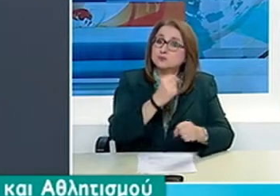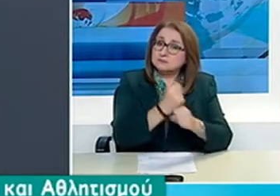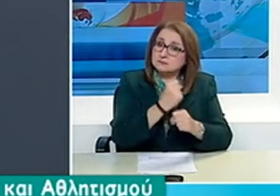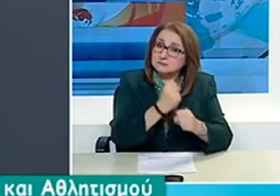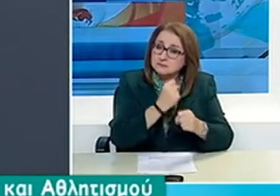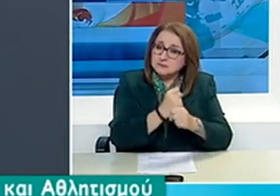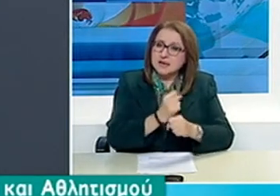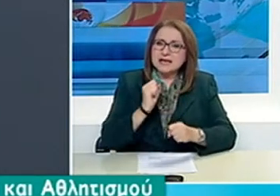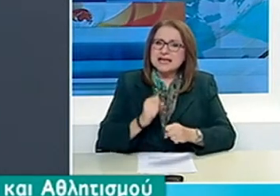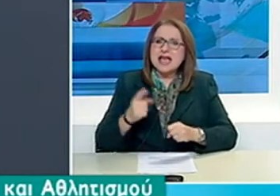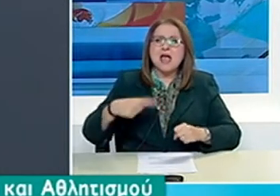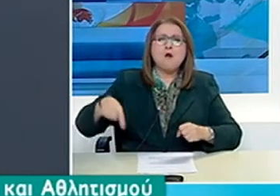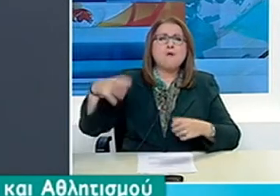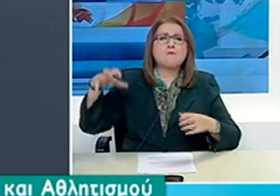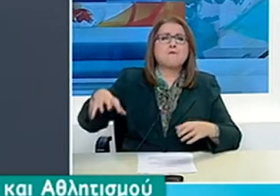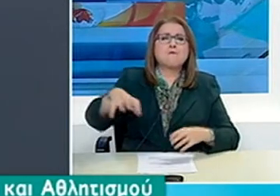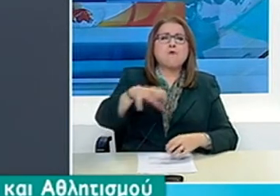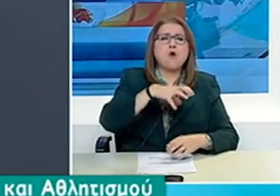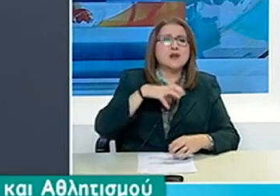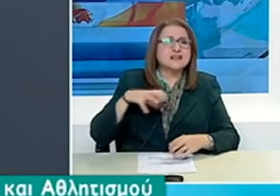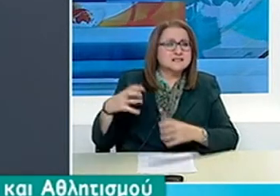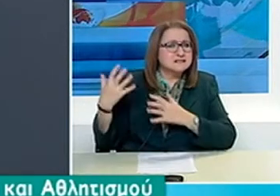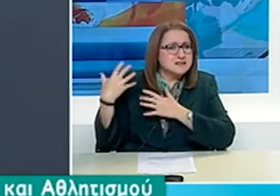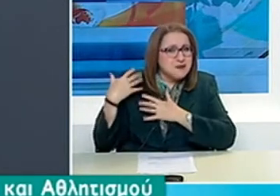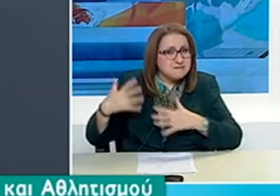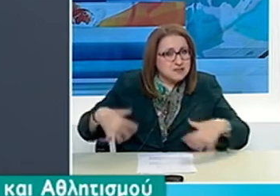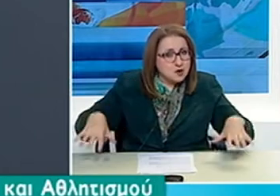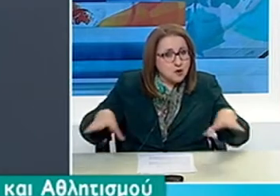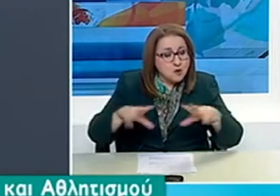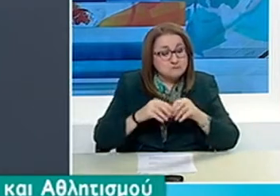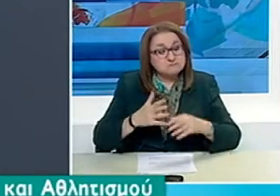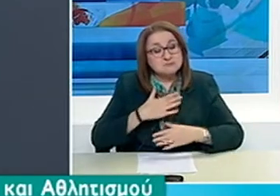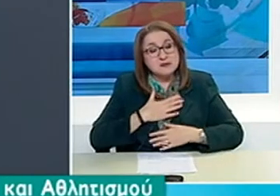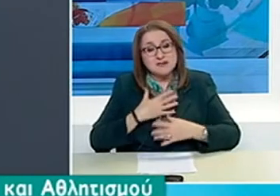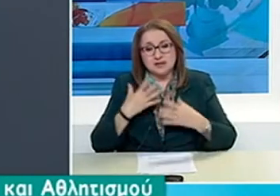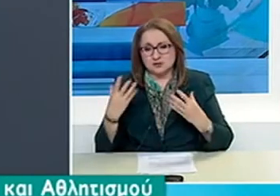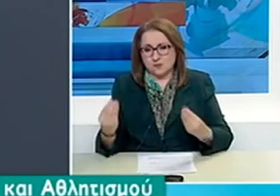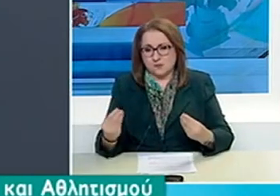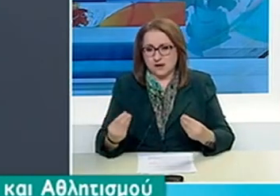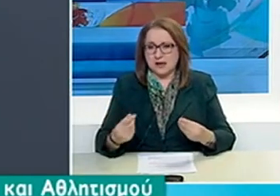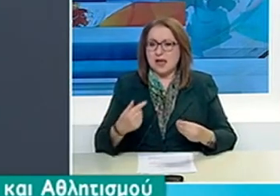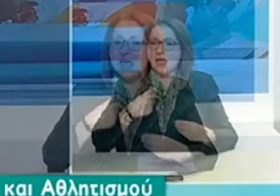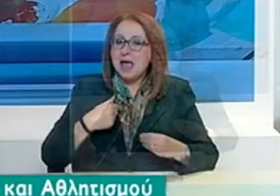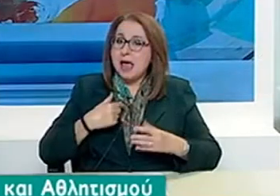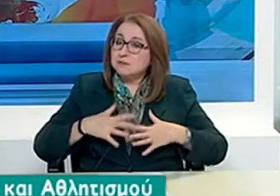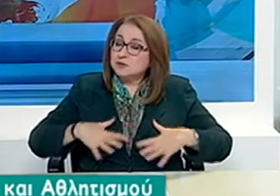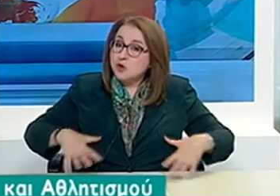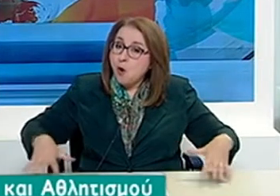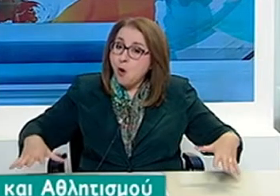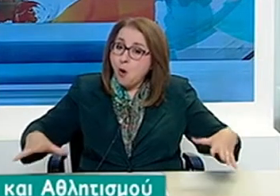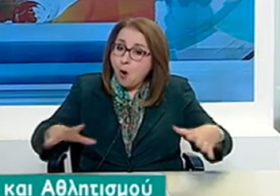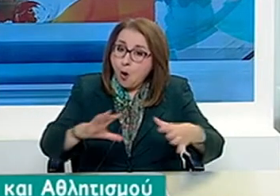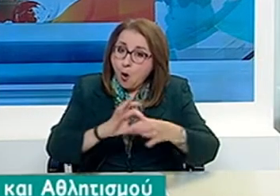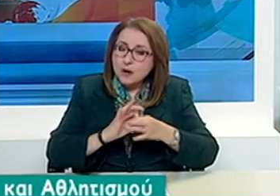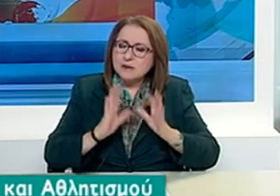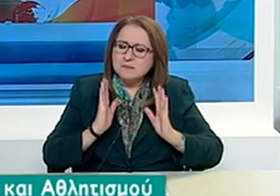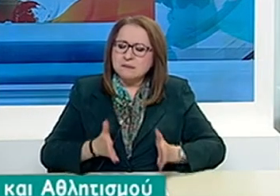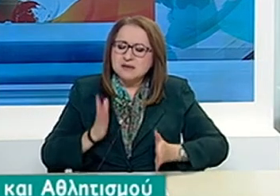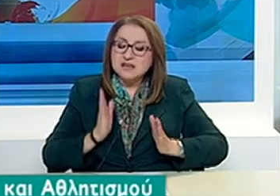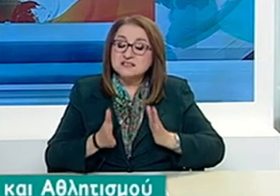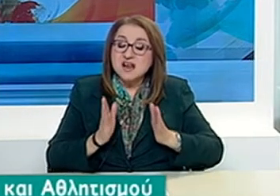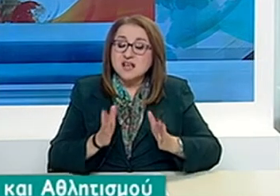Αγαπητοί συμπολίτες μας, με αίσθημα ευθύνη σήμερα, πολιτεία και πολίτες, οφείλουμε να συνεχίσουμε τη μάχη χωρίς ευσυχασμό.